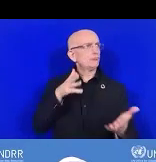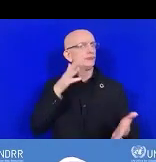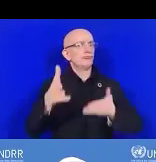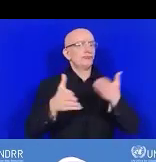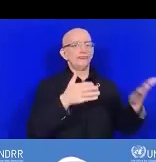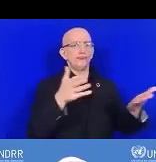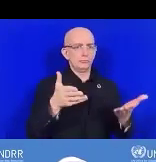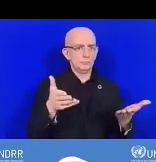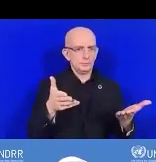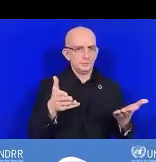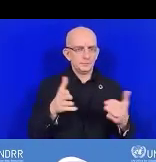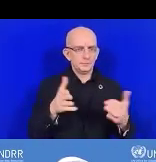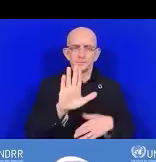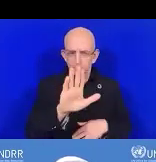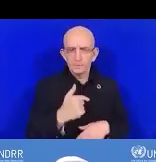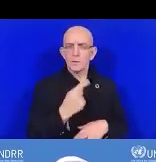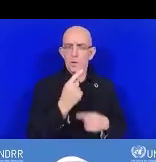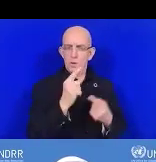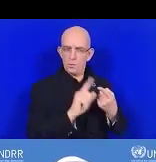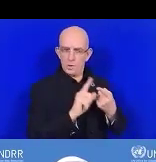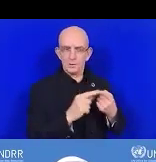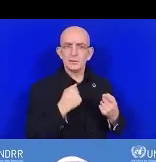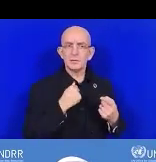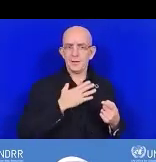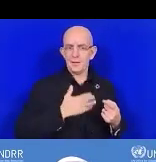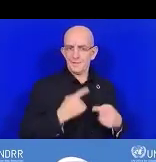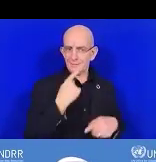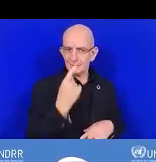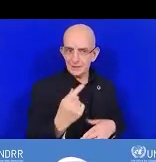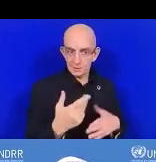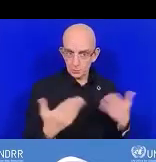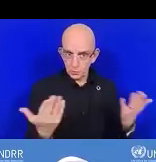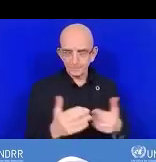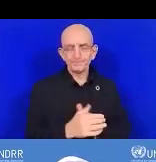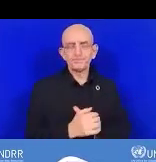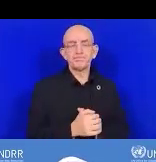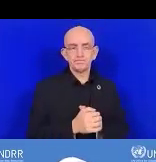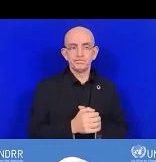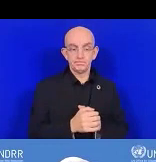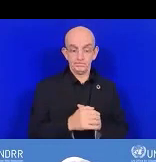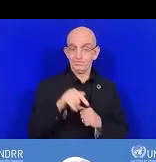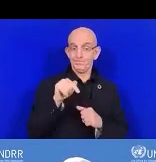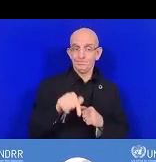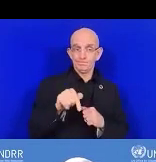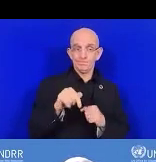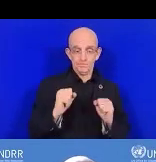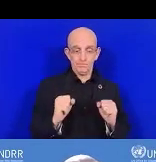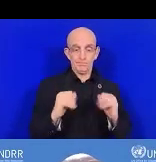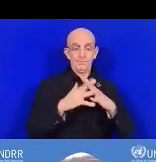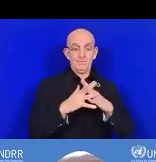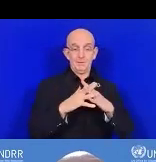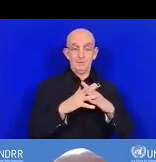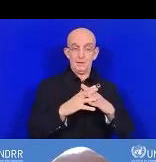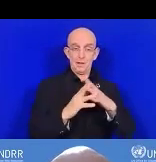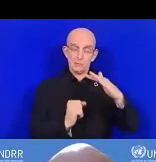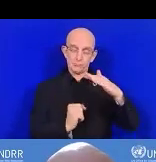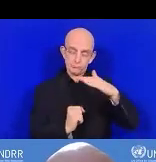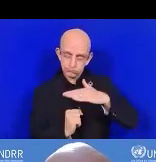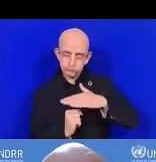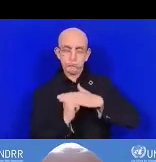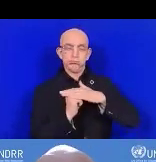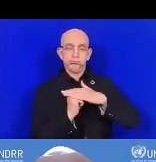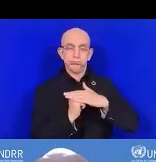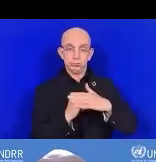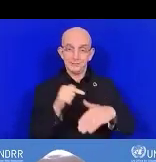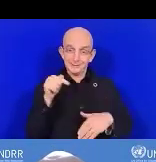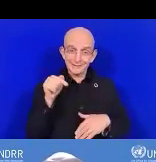Bien que la fondation est le tableau de bord